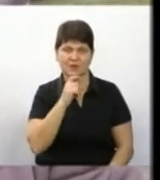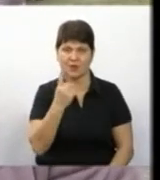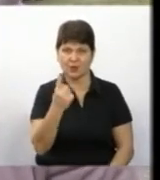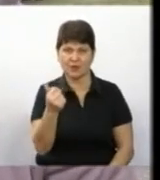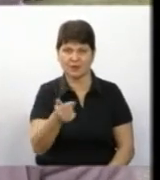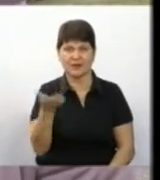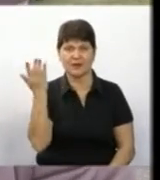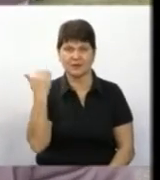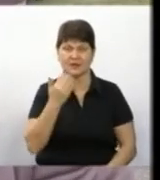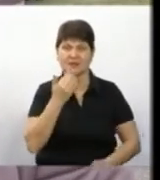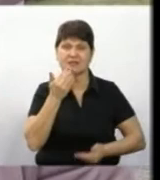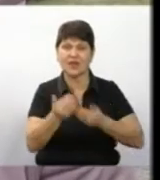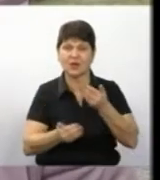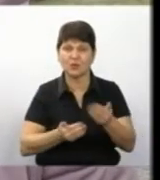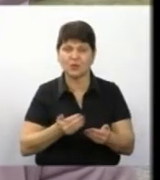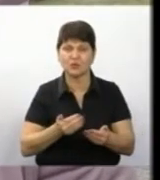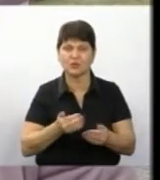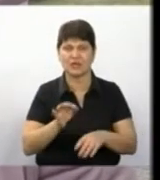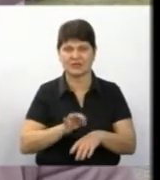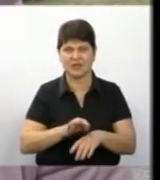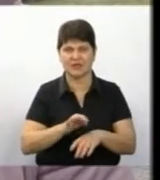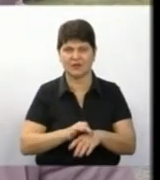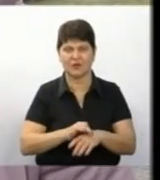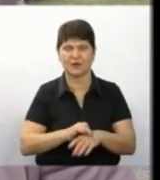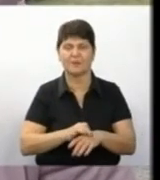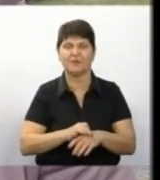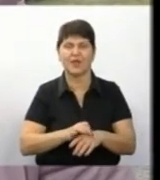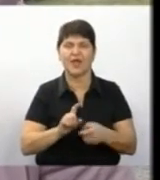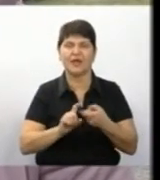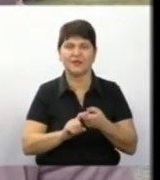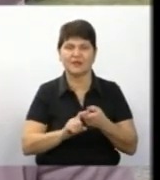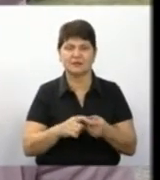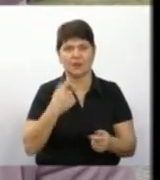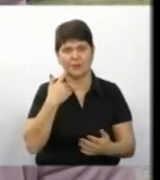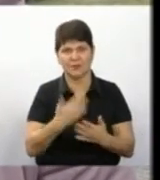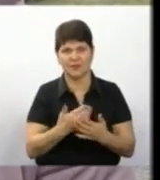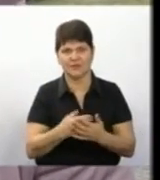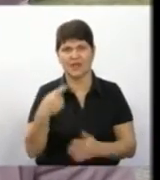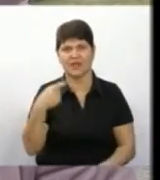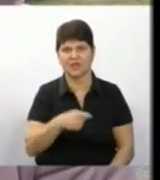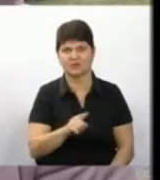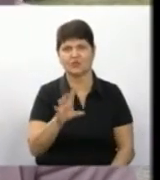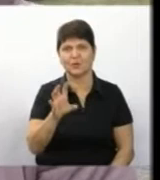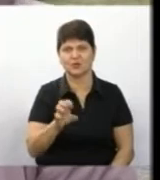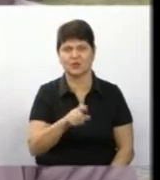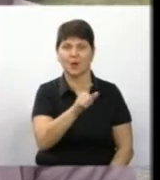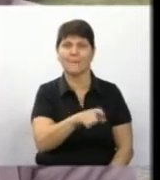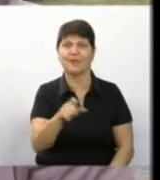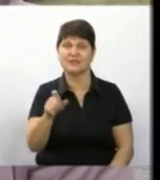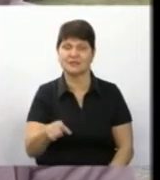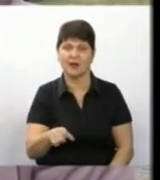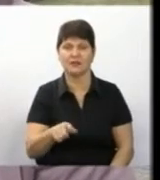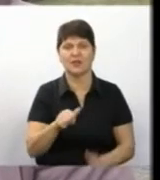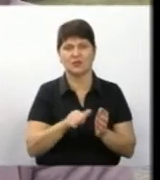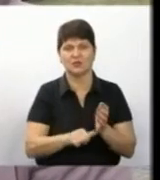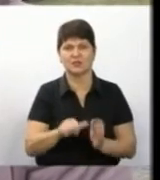тиждень звернулося з захворюванням аневірусної інфекції біля півтори тисячі містян. І з них